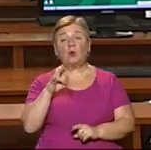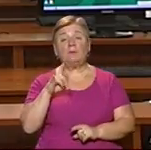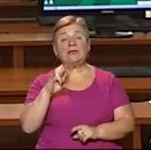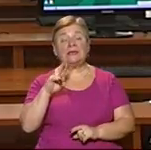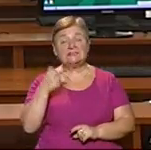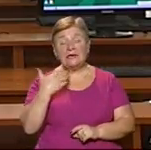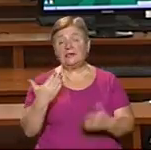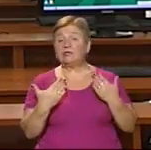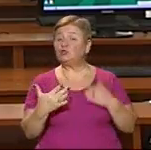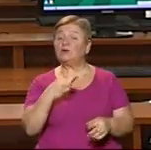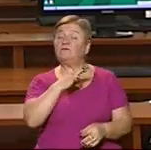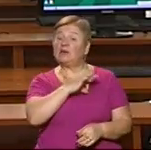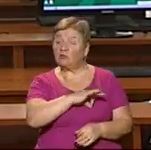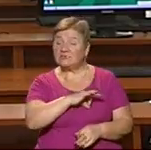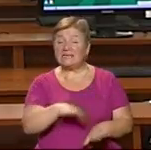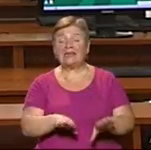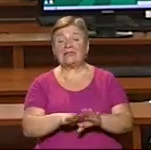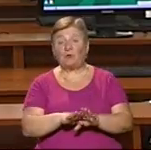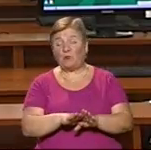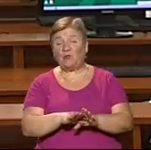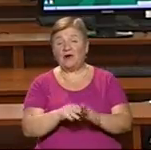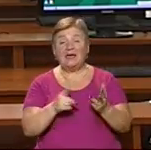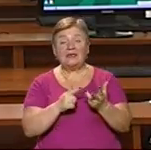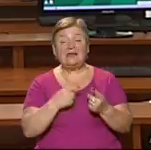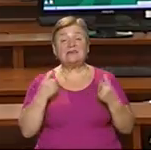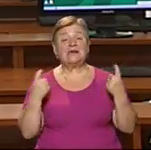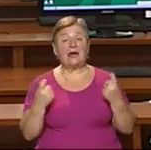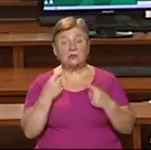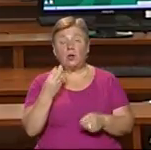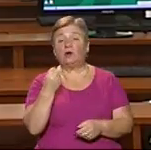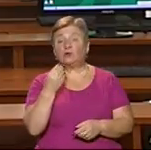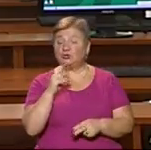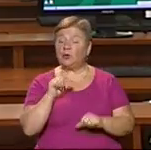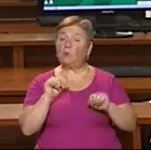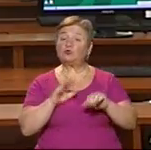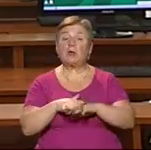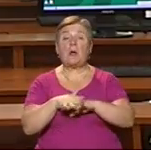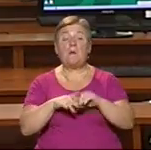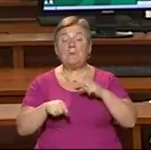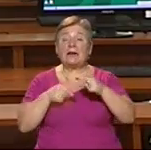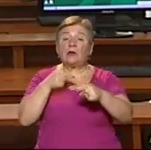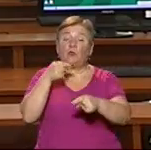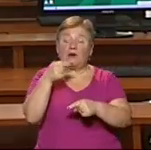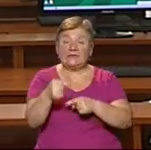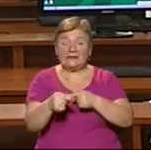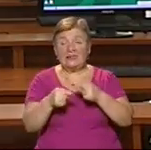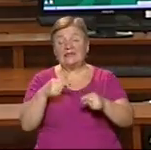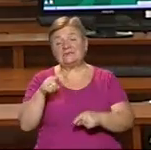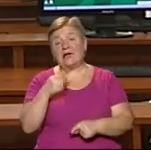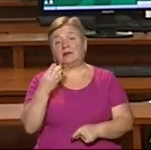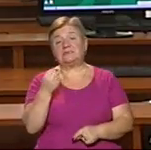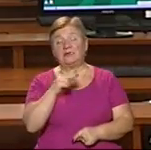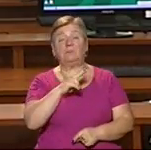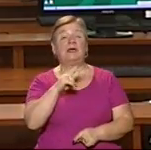споживач не використає закуплений газ під час опалювального сезону, гроші за нього зможуть перерахувати на наступні платежі вже за